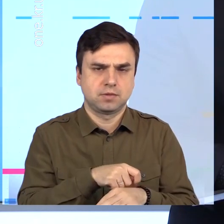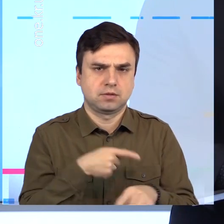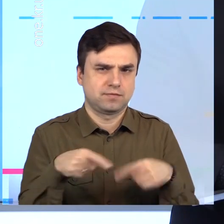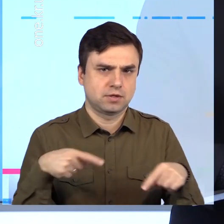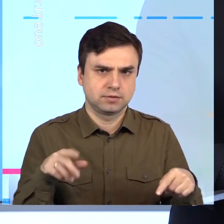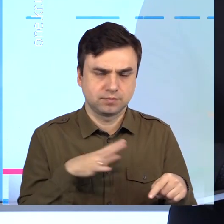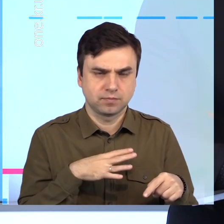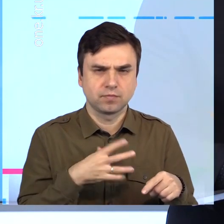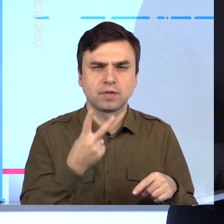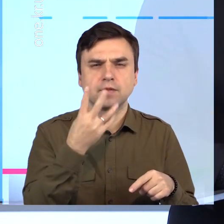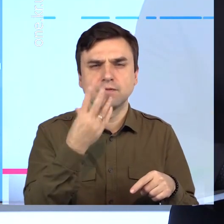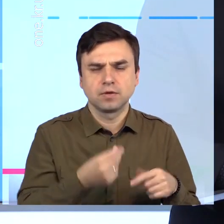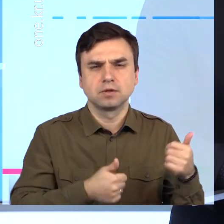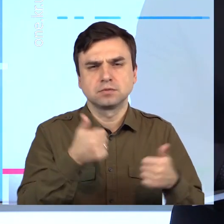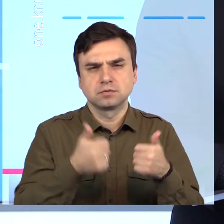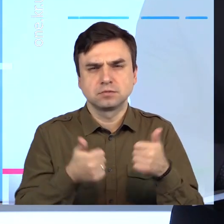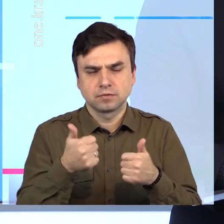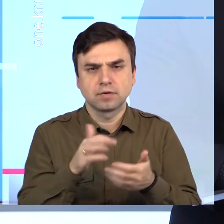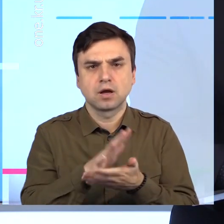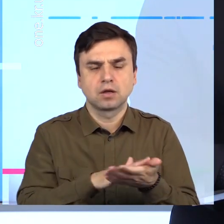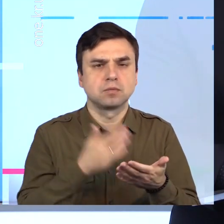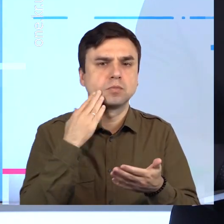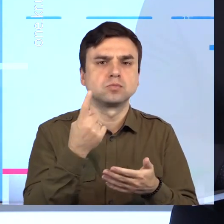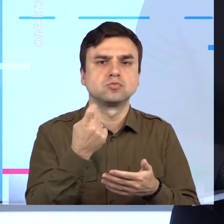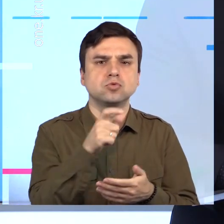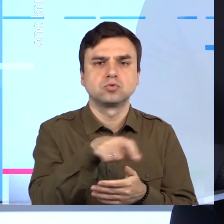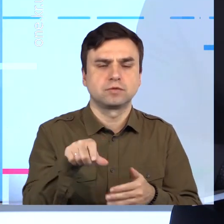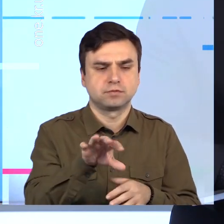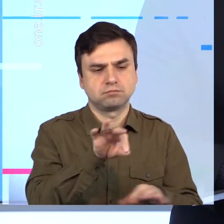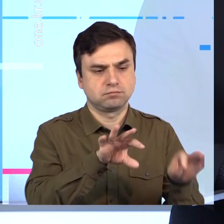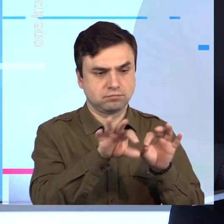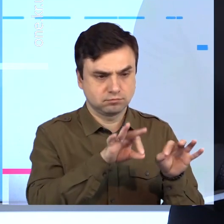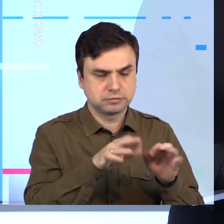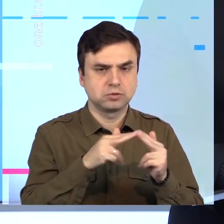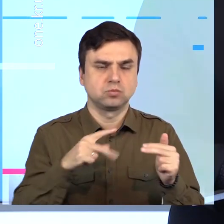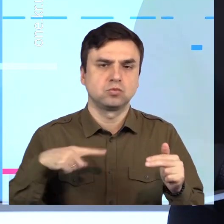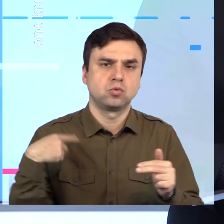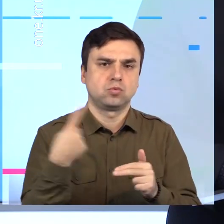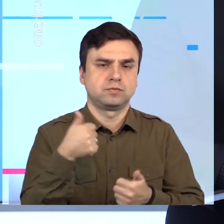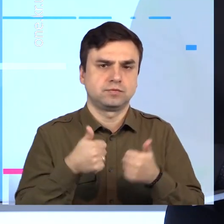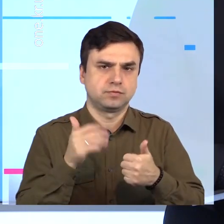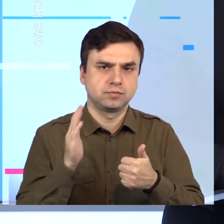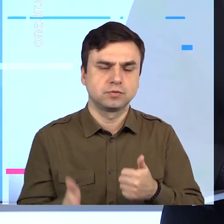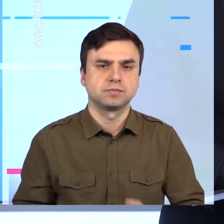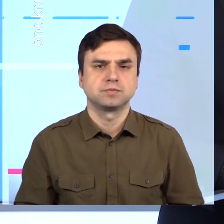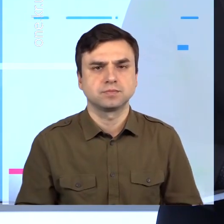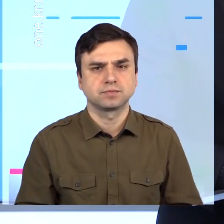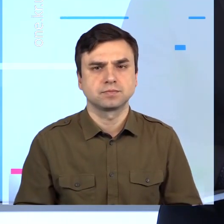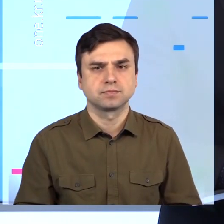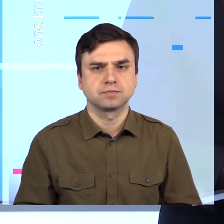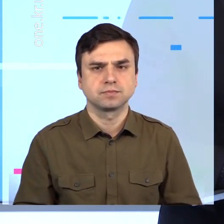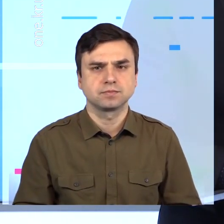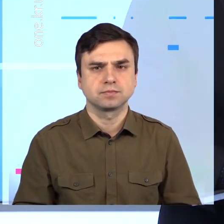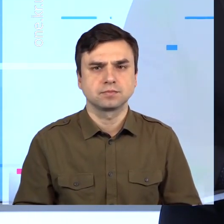результатами дводенних змагань відберуть близько сотні учасників обласної першості. Як проходила боротьба за медалі, знає